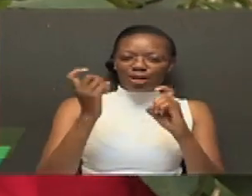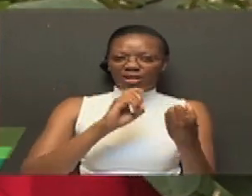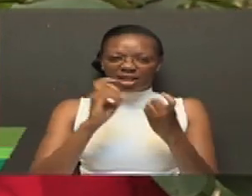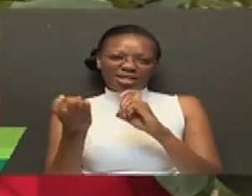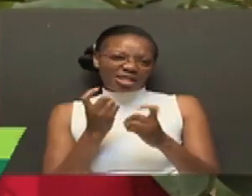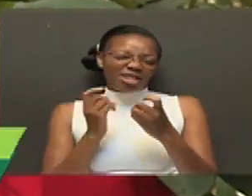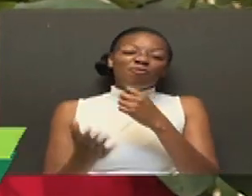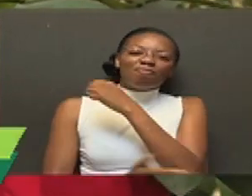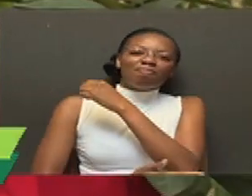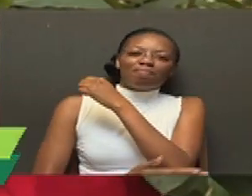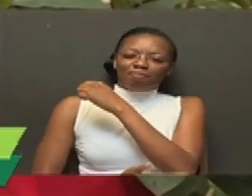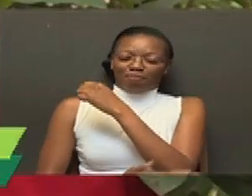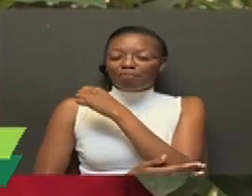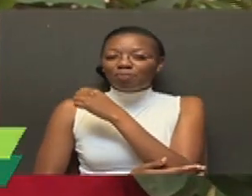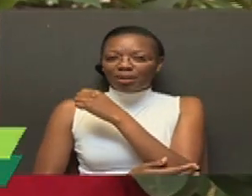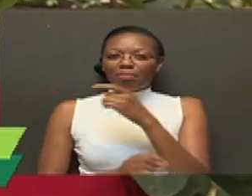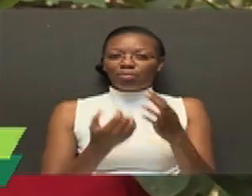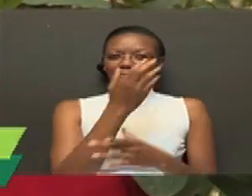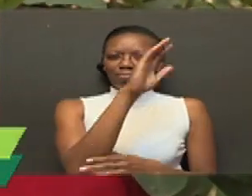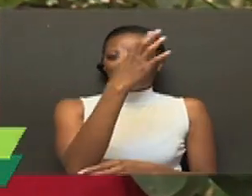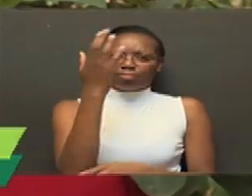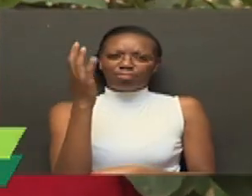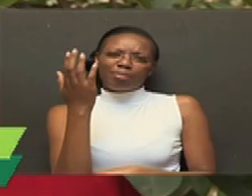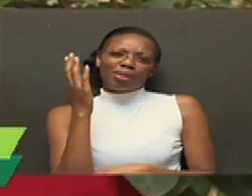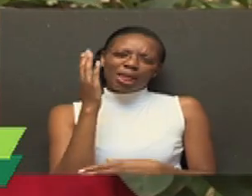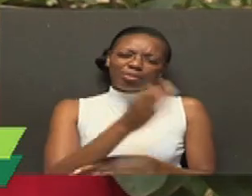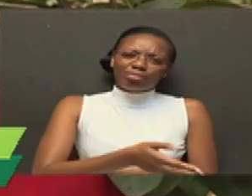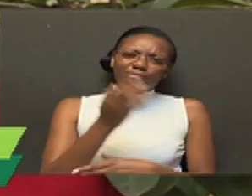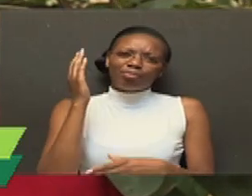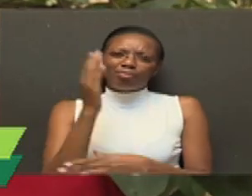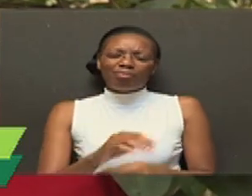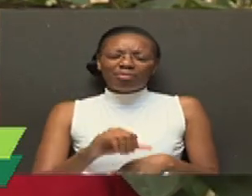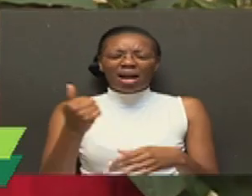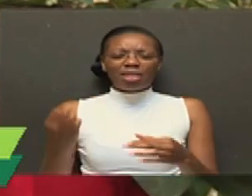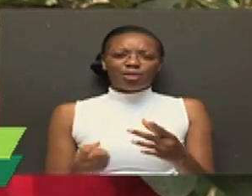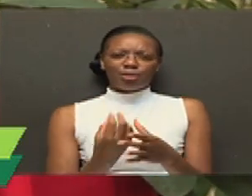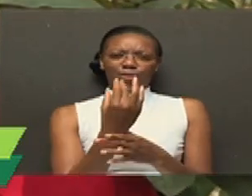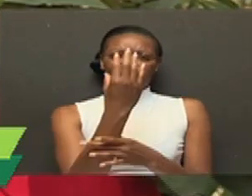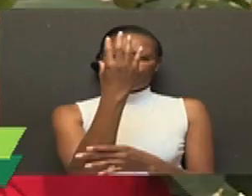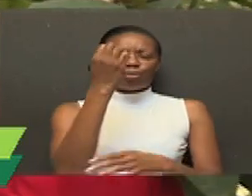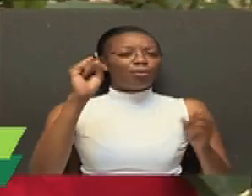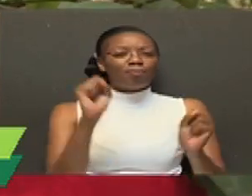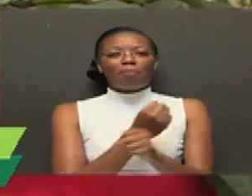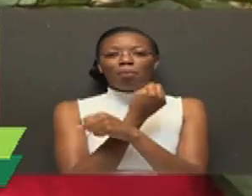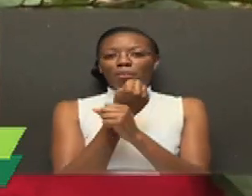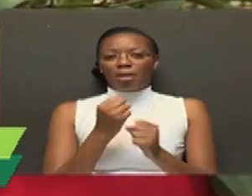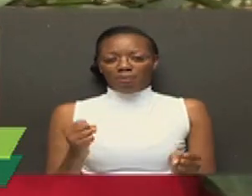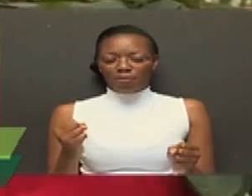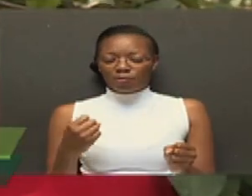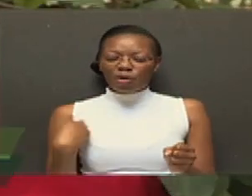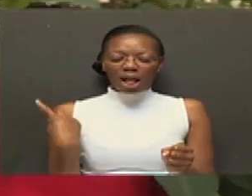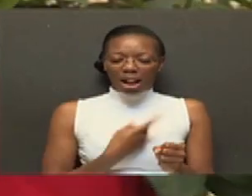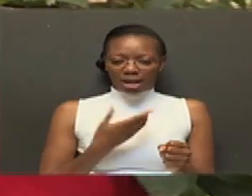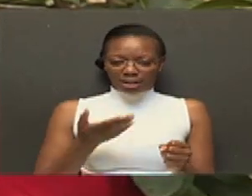imeharibika Miti mingi sana, ikona shida Ya kukua, kumea Kwa hivyo kwa department